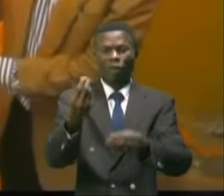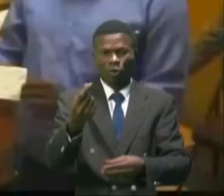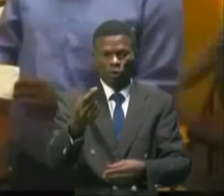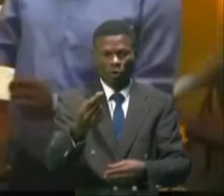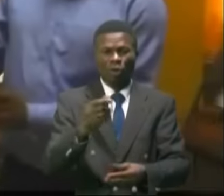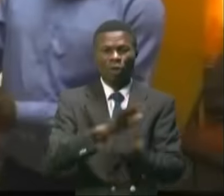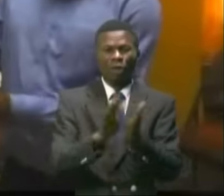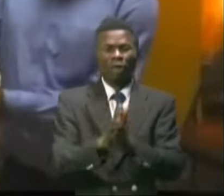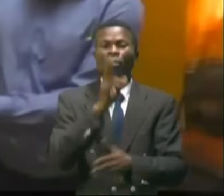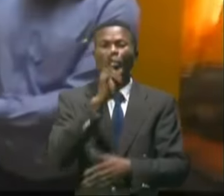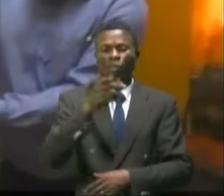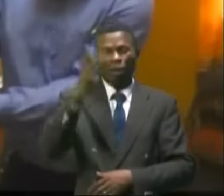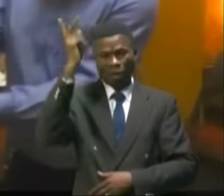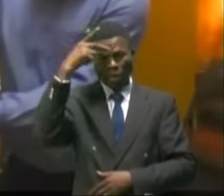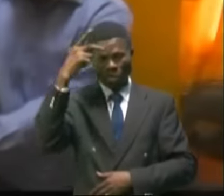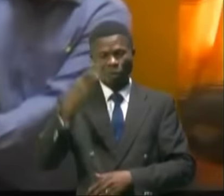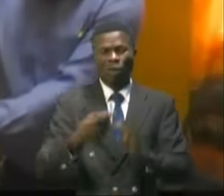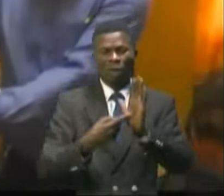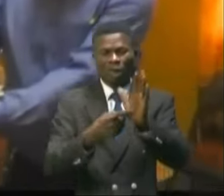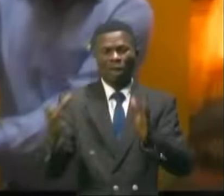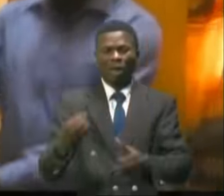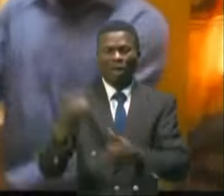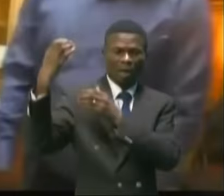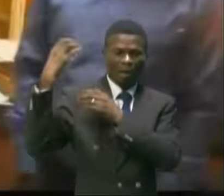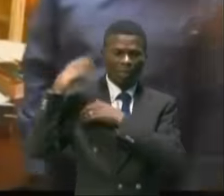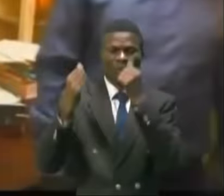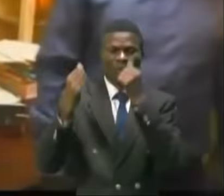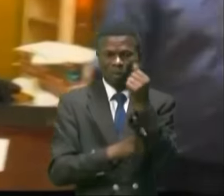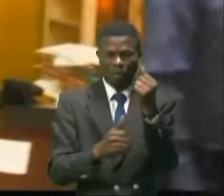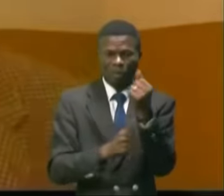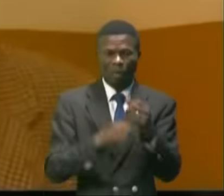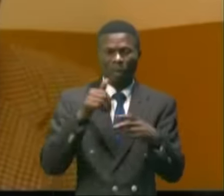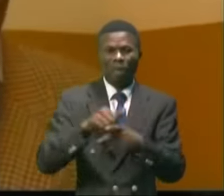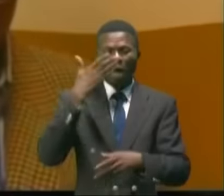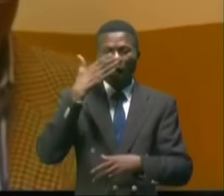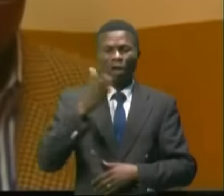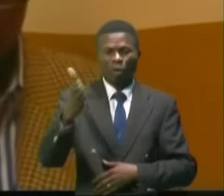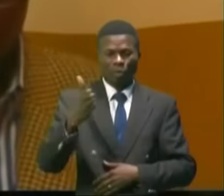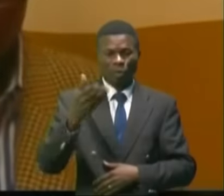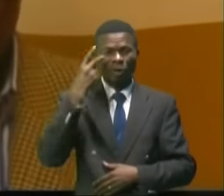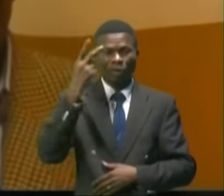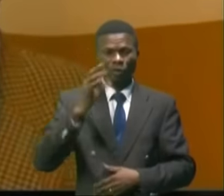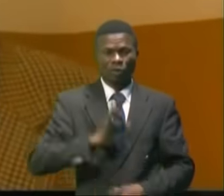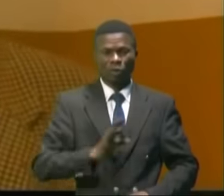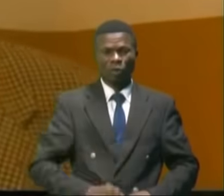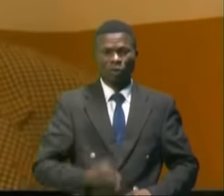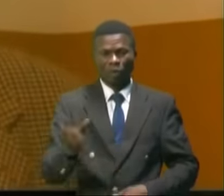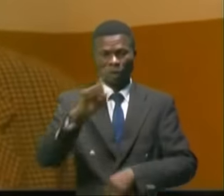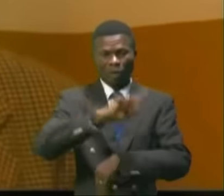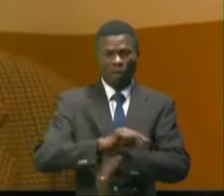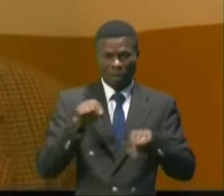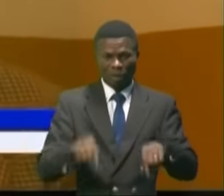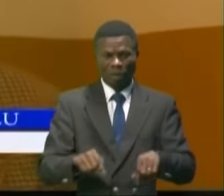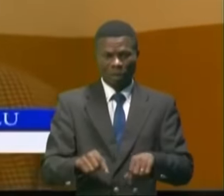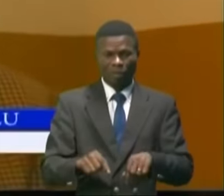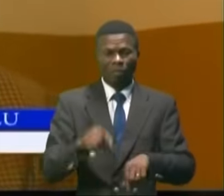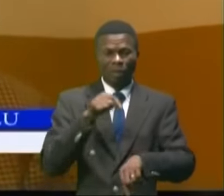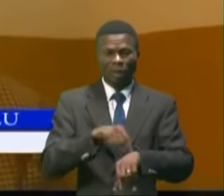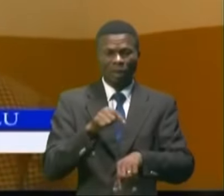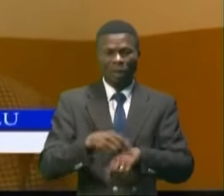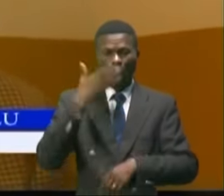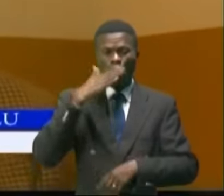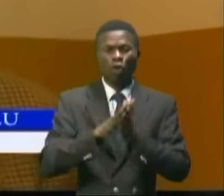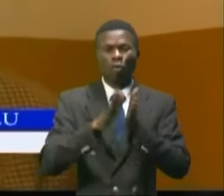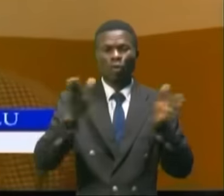réelle cette politique qui vise la prise en charge des malades dans la vision du chef de l'État. En ce jour, c'est le tour de l'hôpital